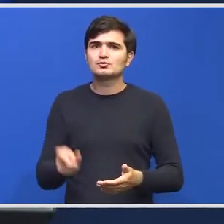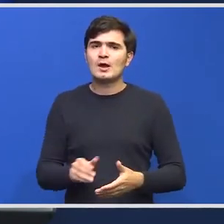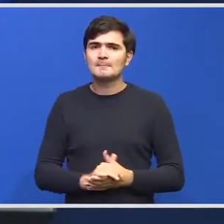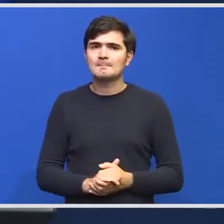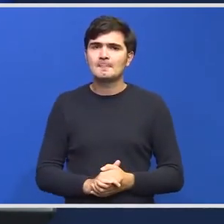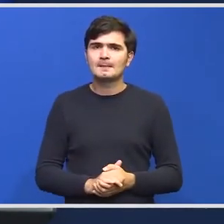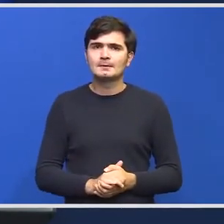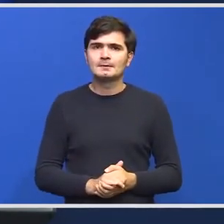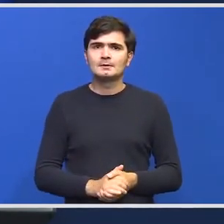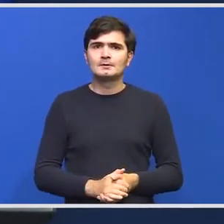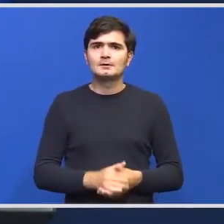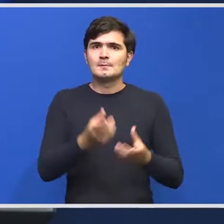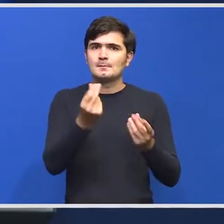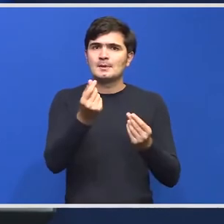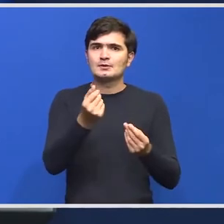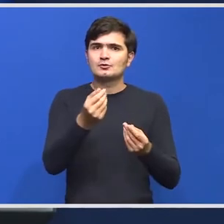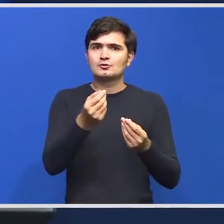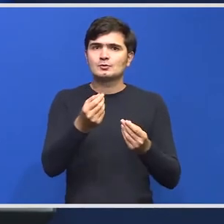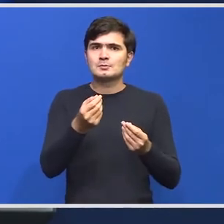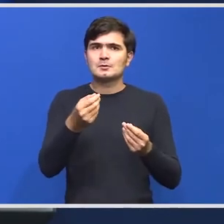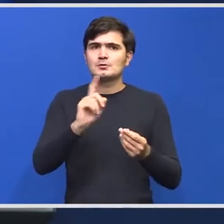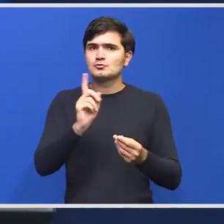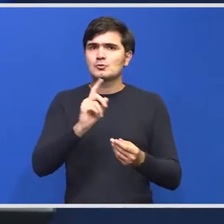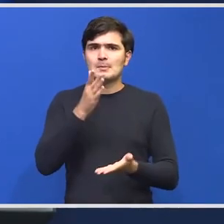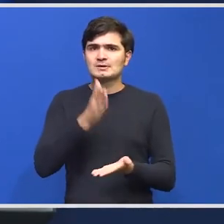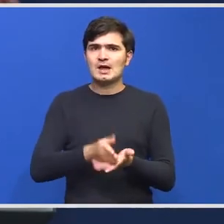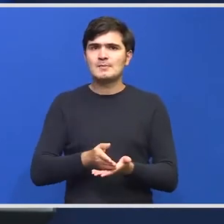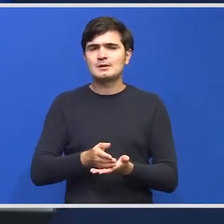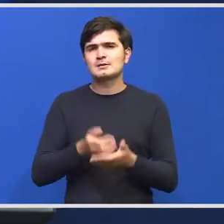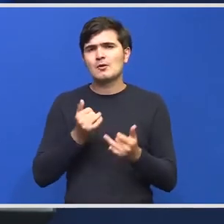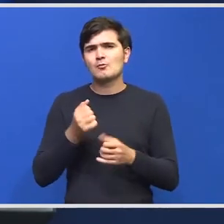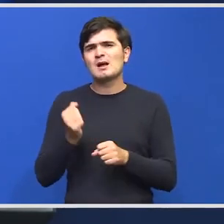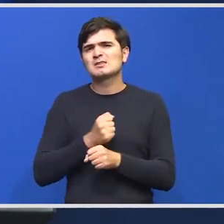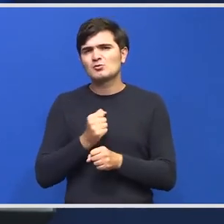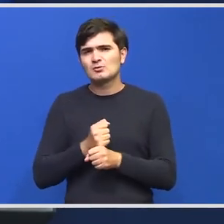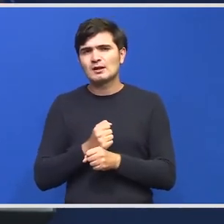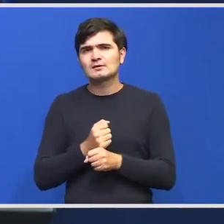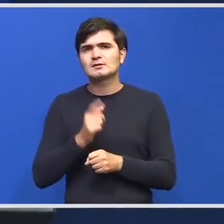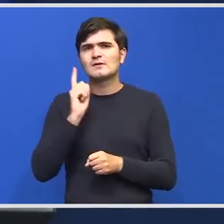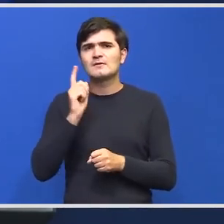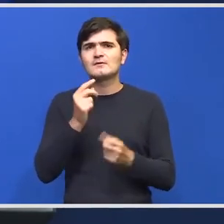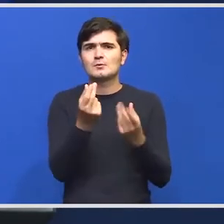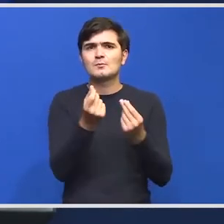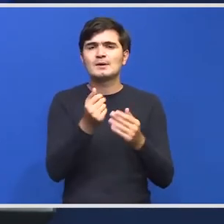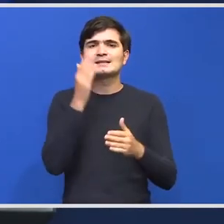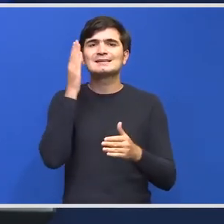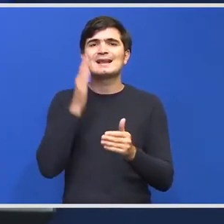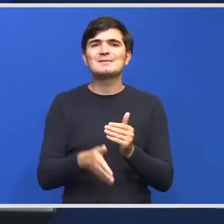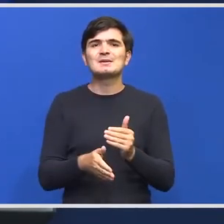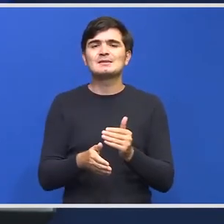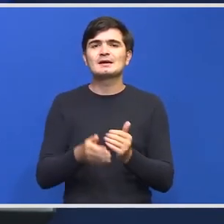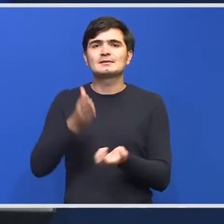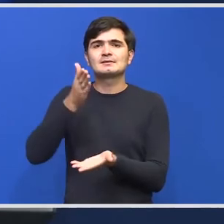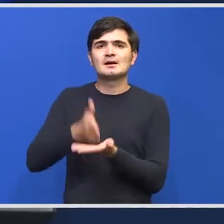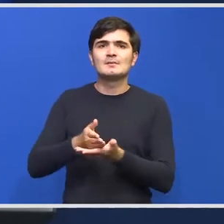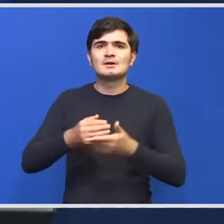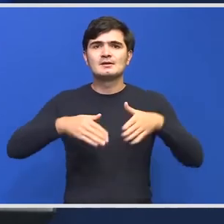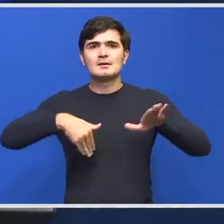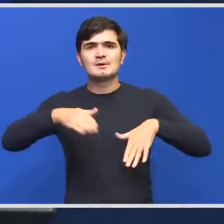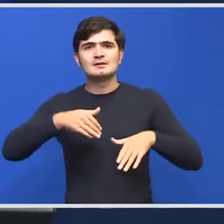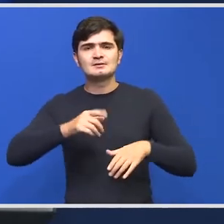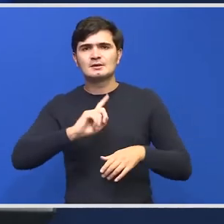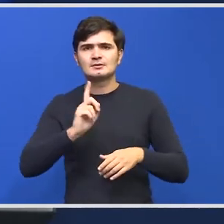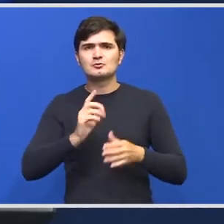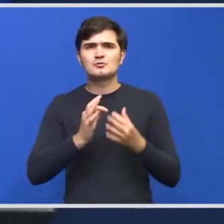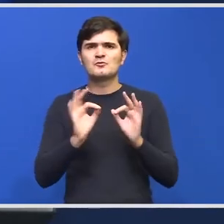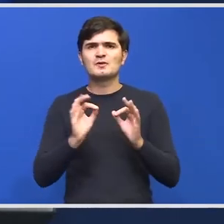Tarifele încă nu sunt stabilite se lucrează la ele dar vor fi niște tarife limitate stabilite de către minister tocmai ca să nu fie